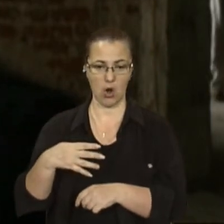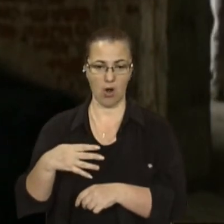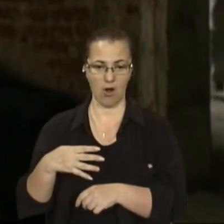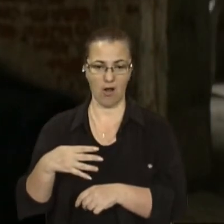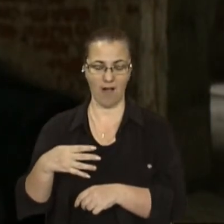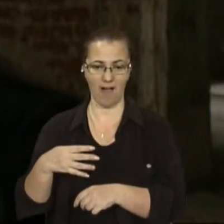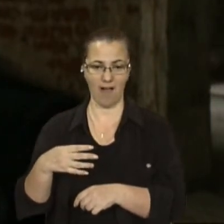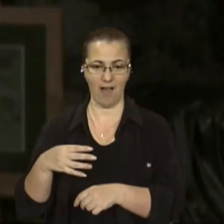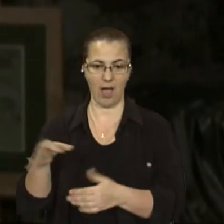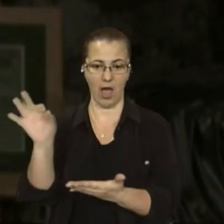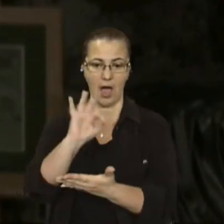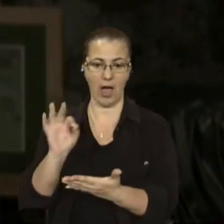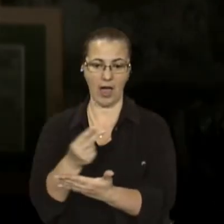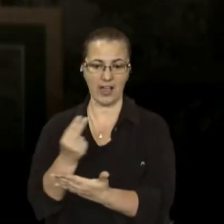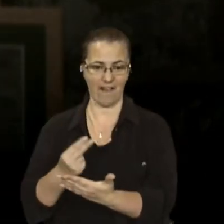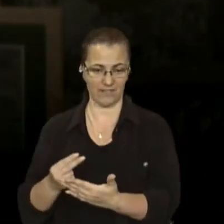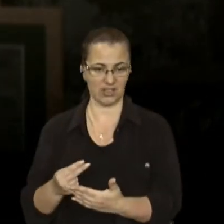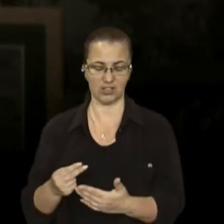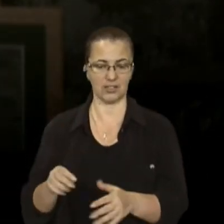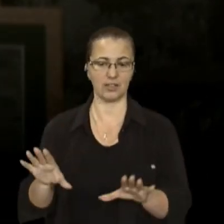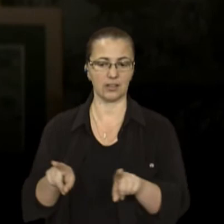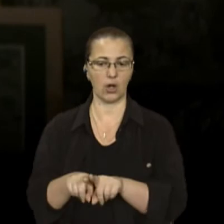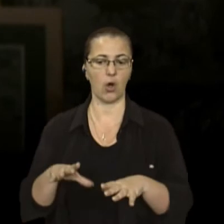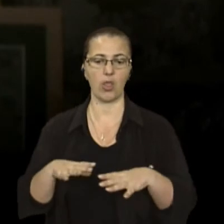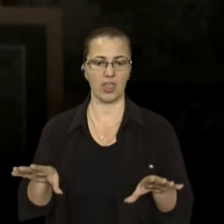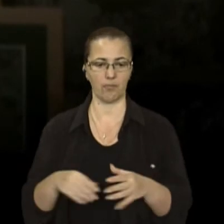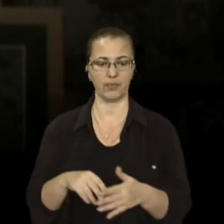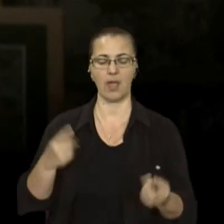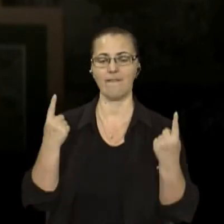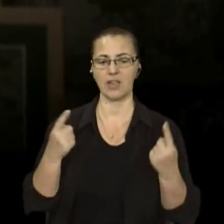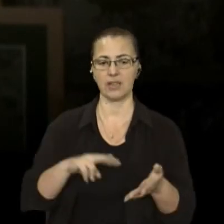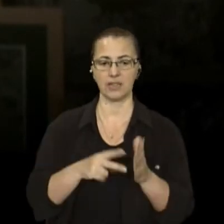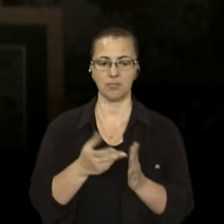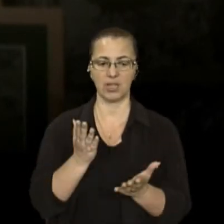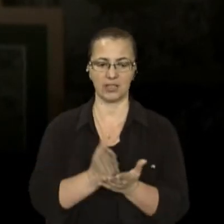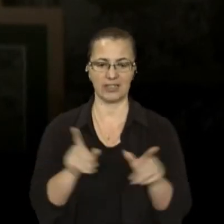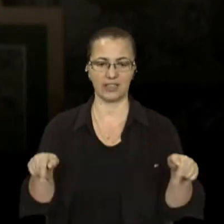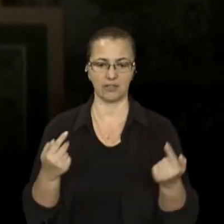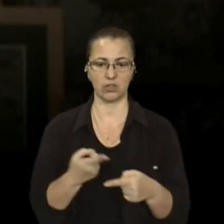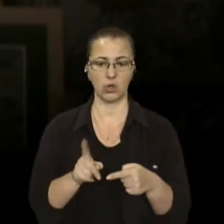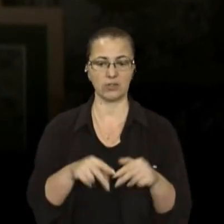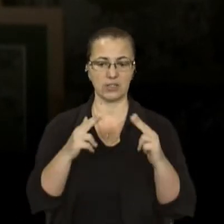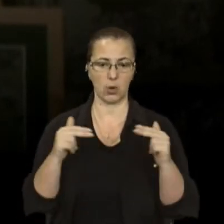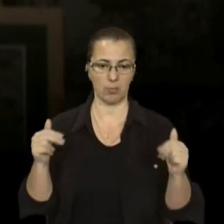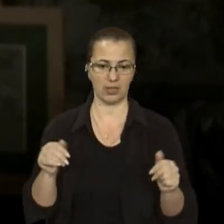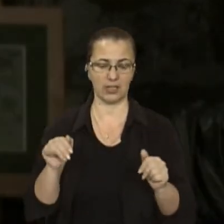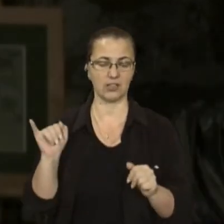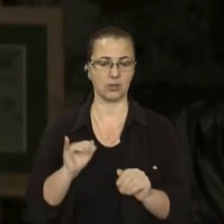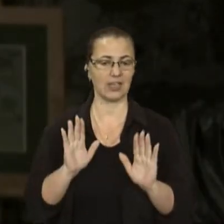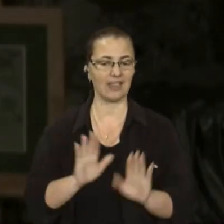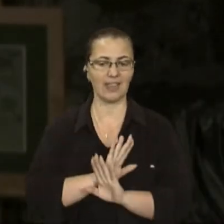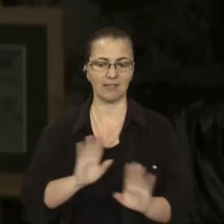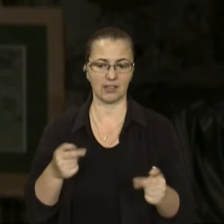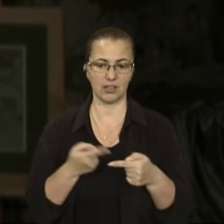вперше в наших стінах. В нас, як у галереї, є великі плани на відновлення цього палацу і не тільки цього палацу